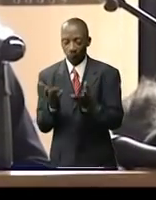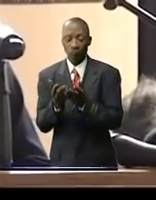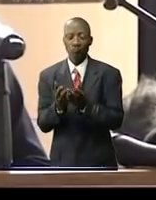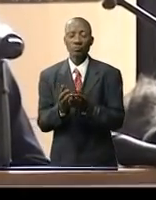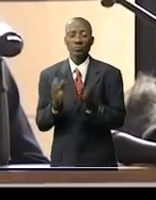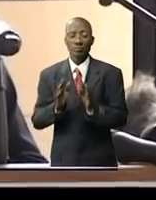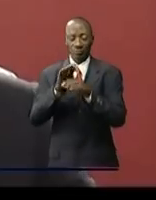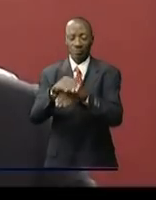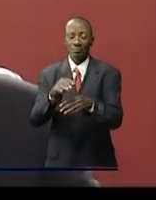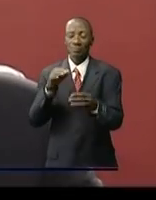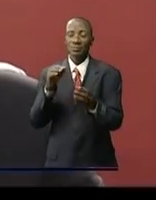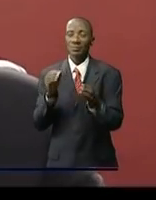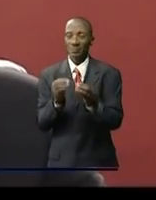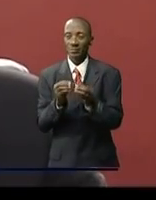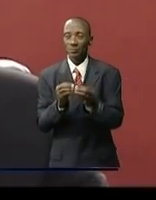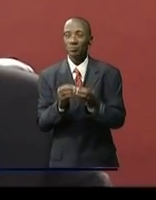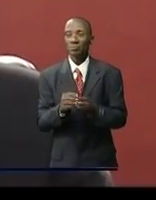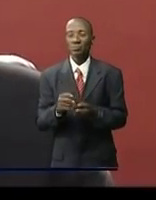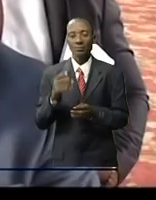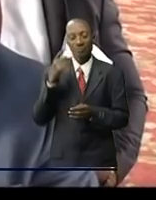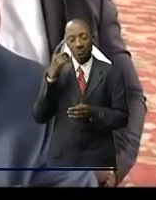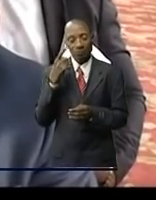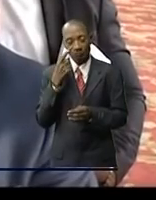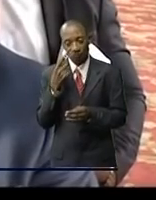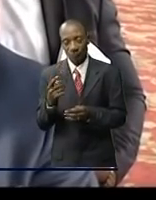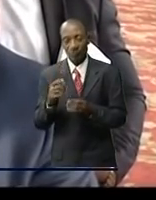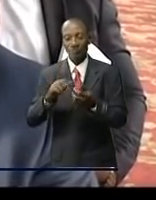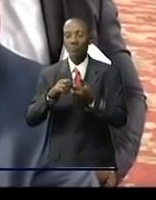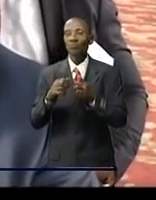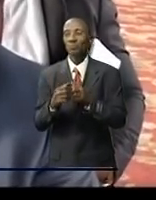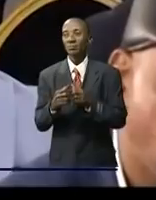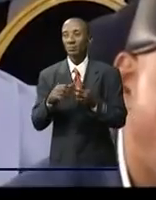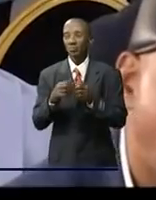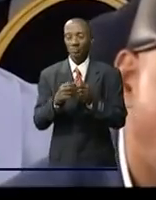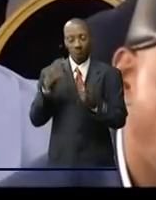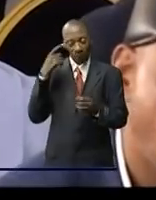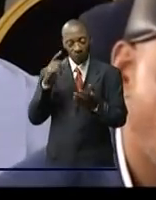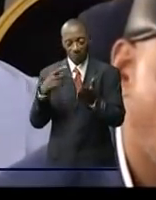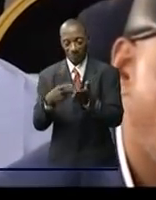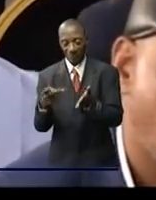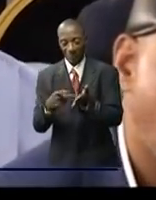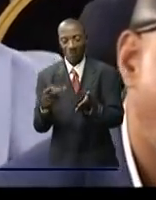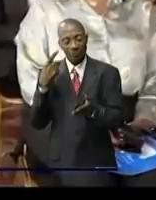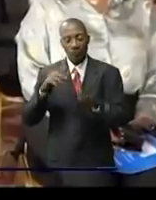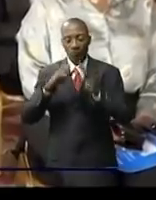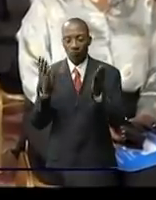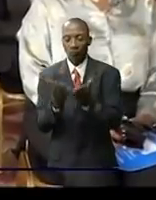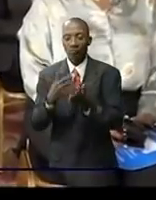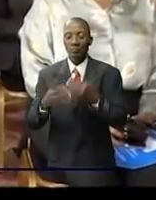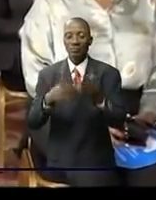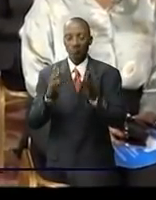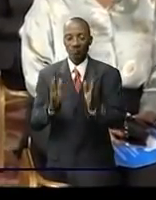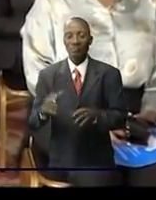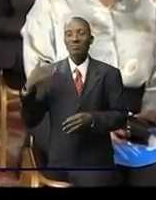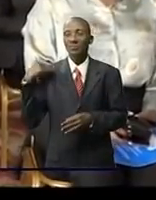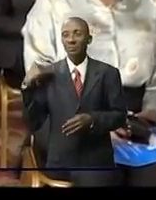arrêtés pour résoudre les problèmes liés aux salaires primes, mécanisations et autres avantages à accorder aux agents et fonctionnaires de